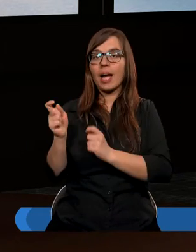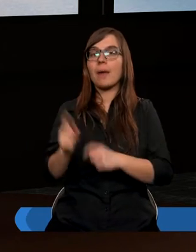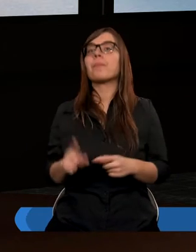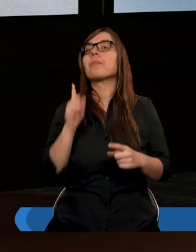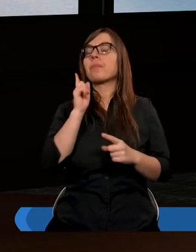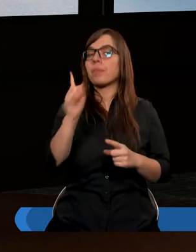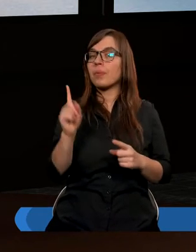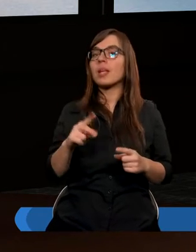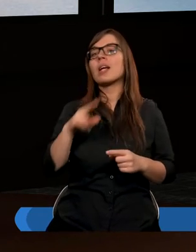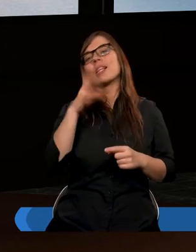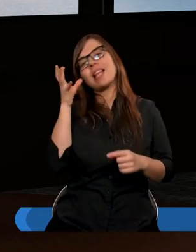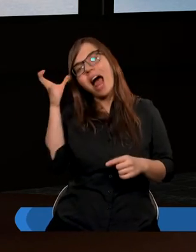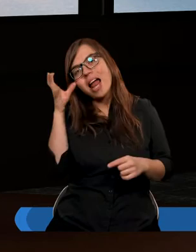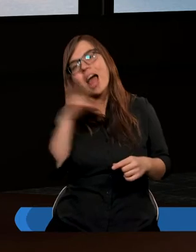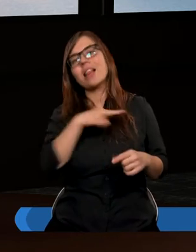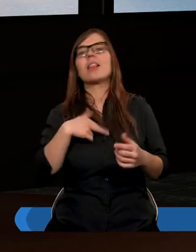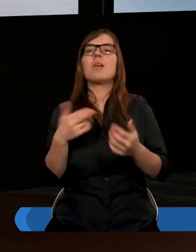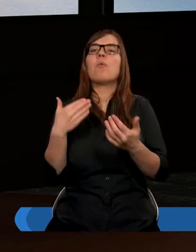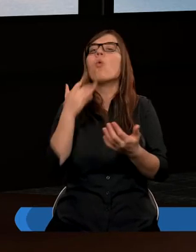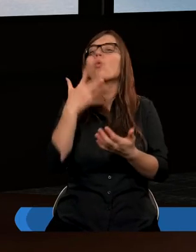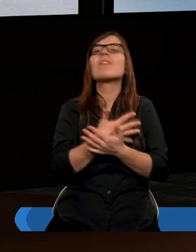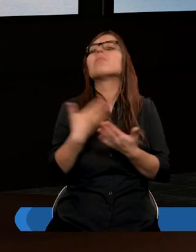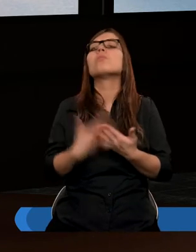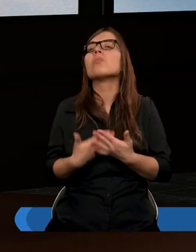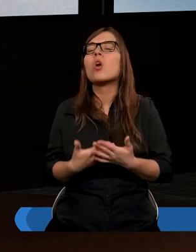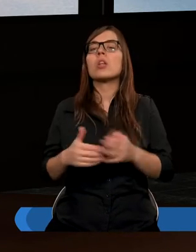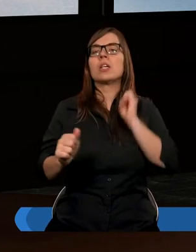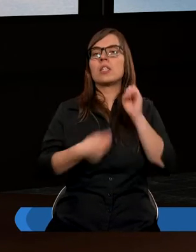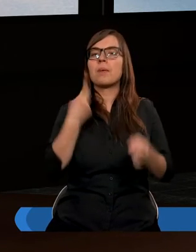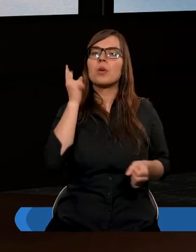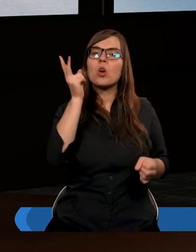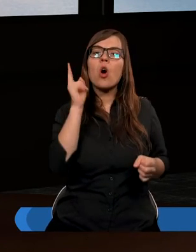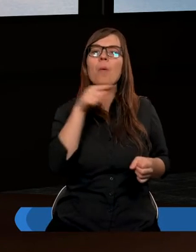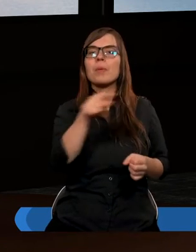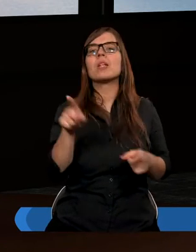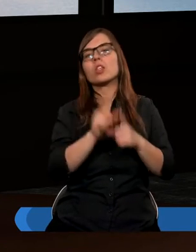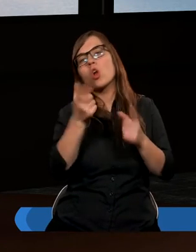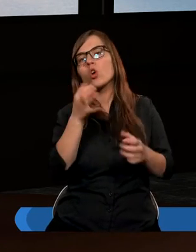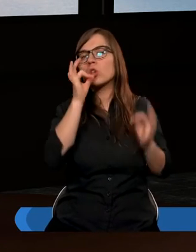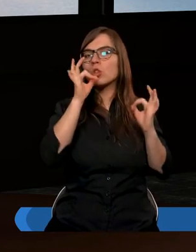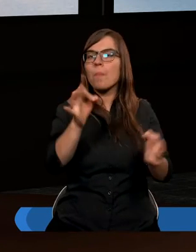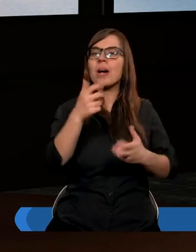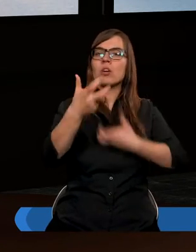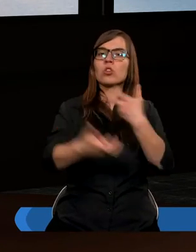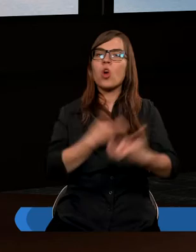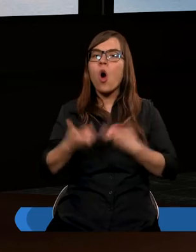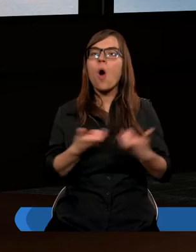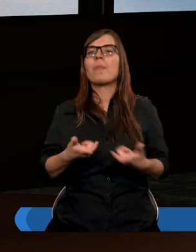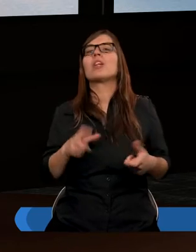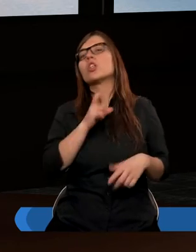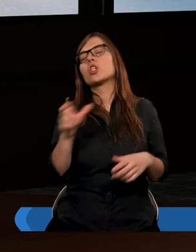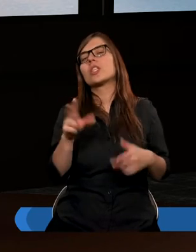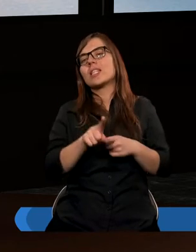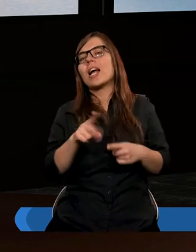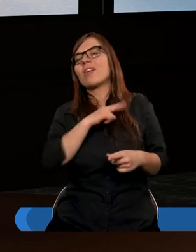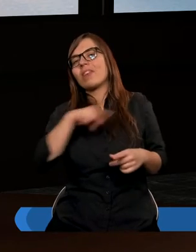Używać naszych talentów po to, żeby komuś coś dobrego zrobić, czy w naszym